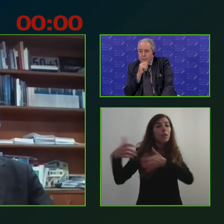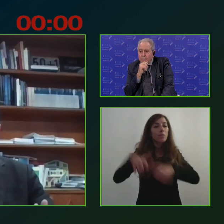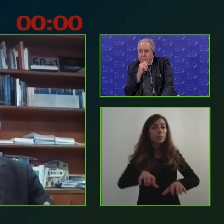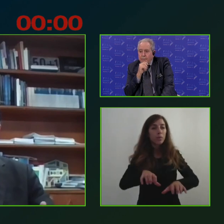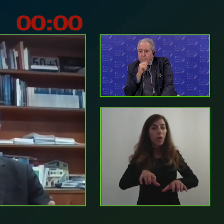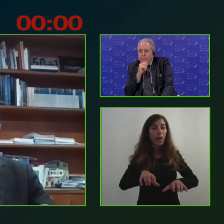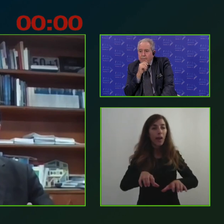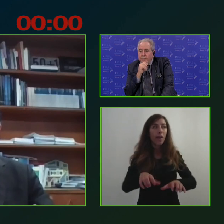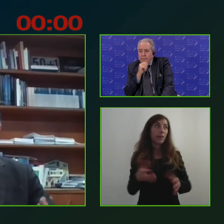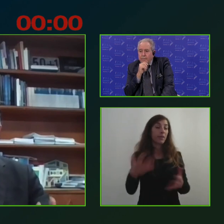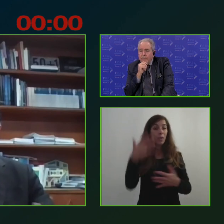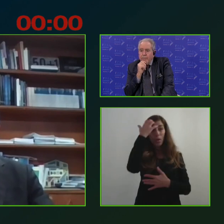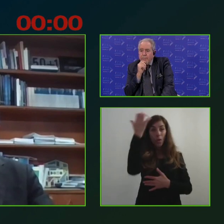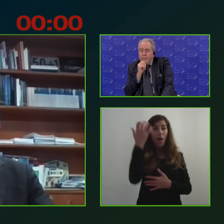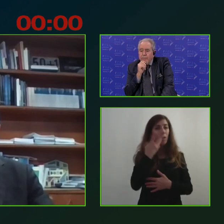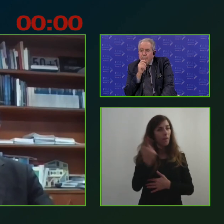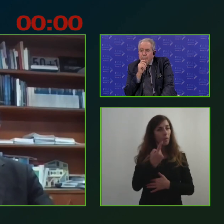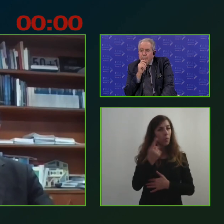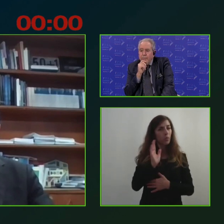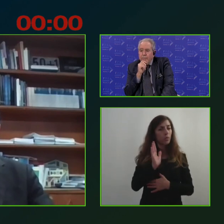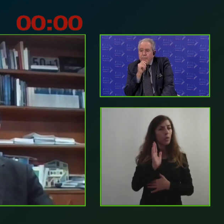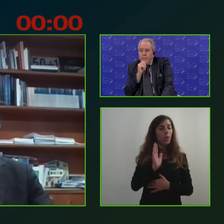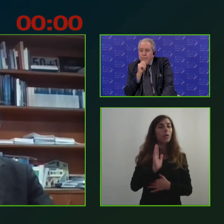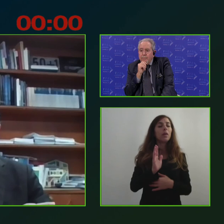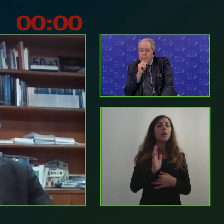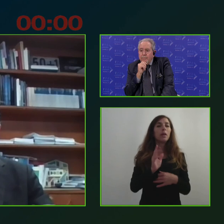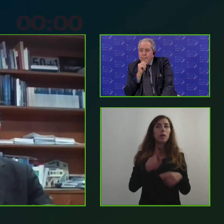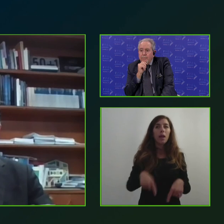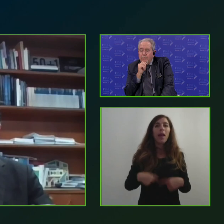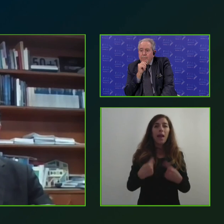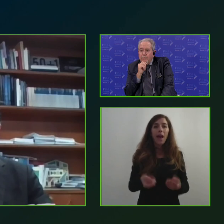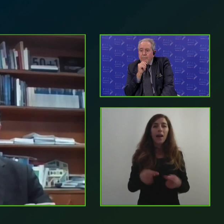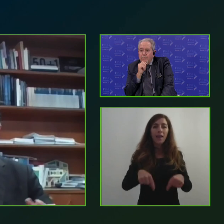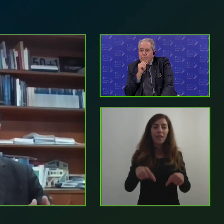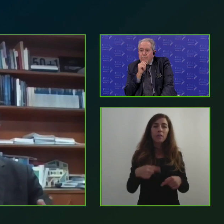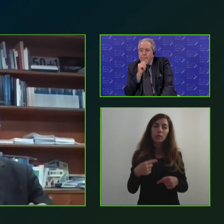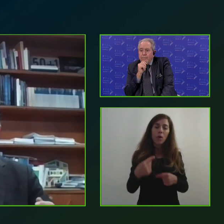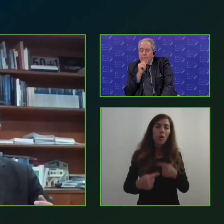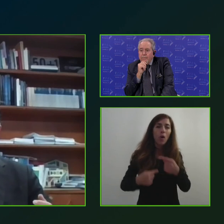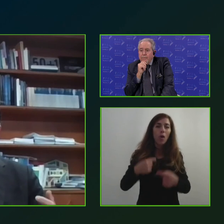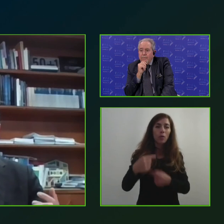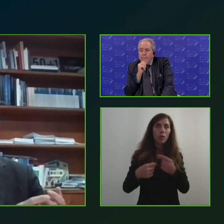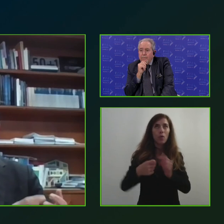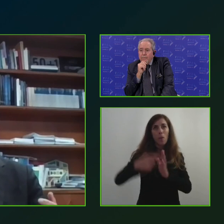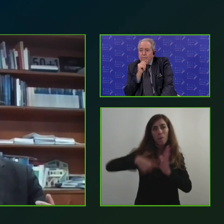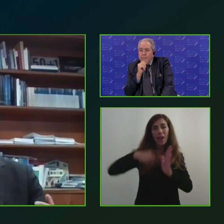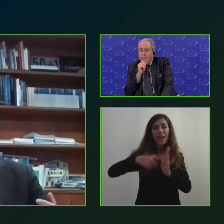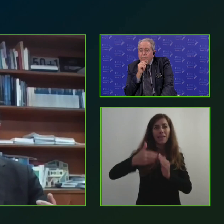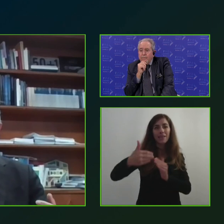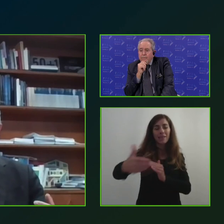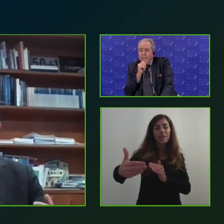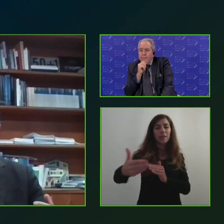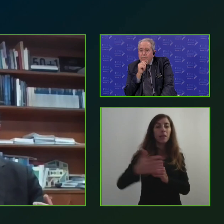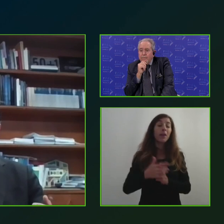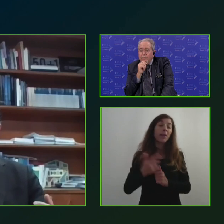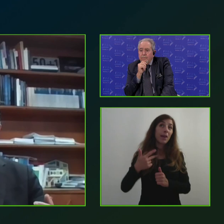il governo ha voluto e che si sta portando avanti nei prossimi mesi e noi speriamo nei